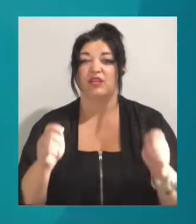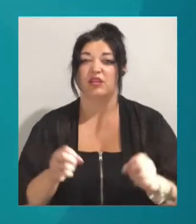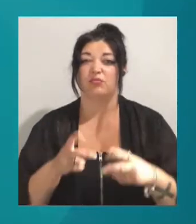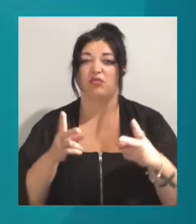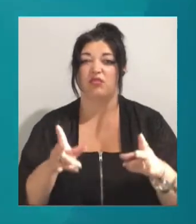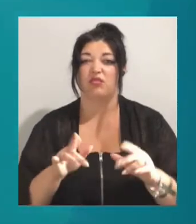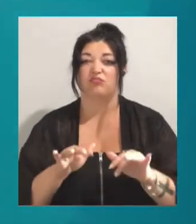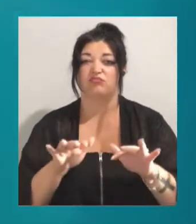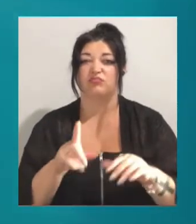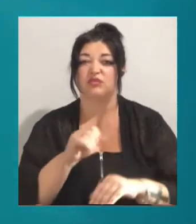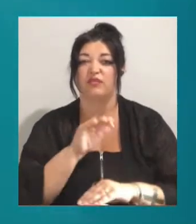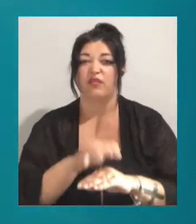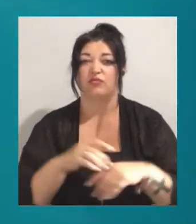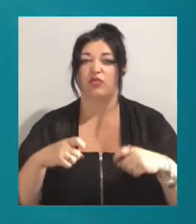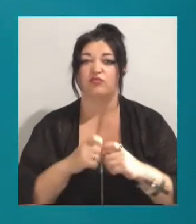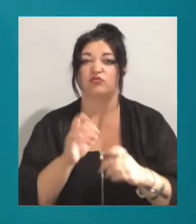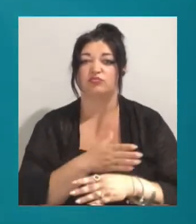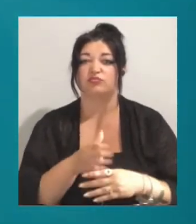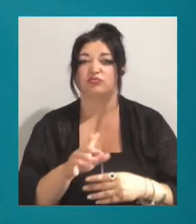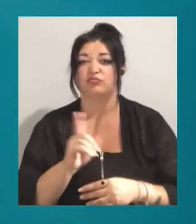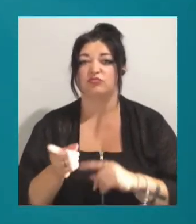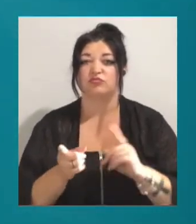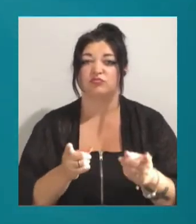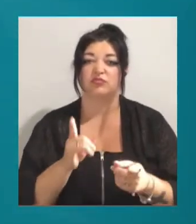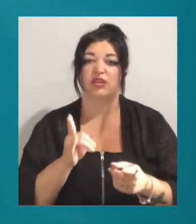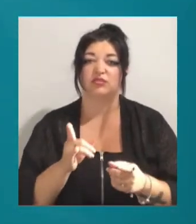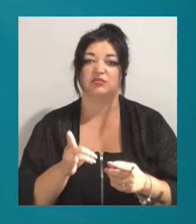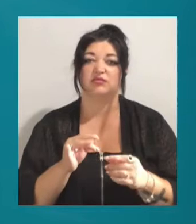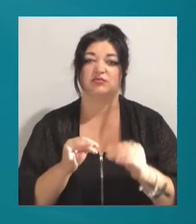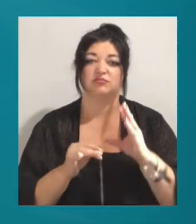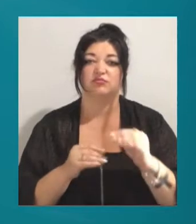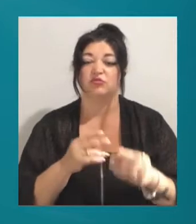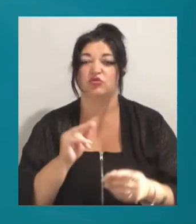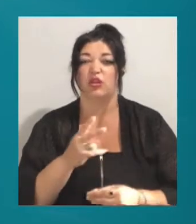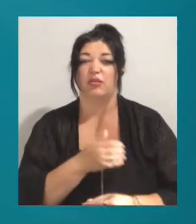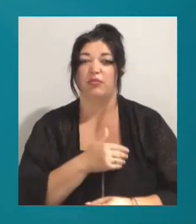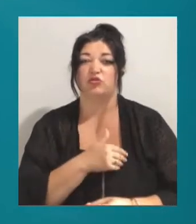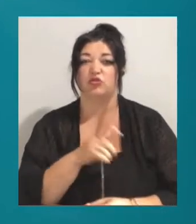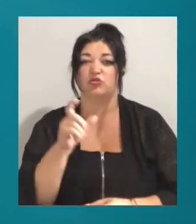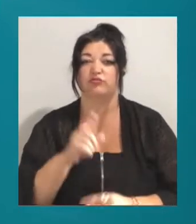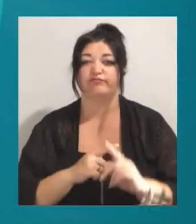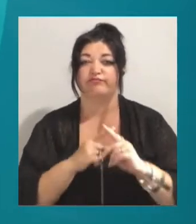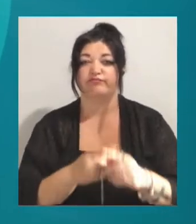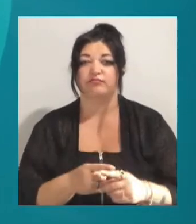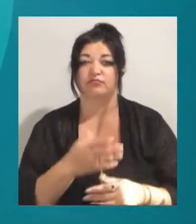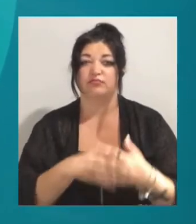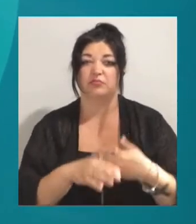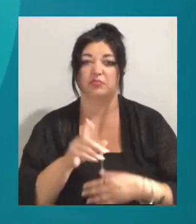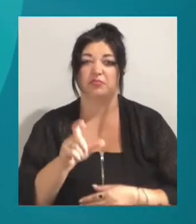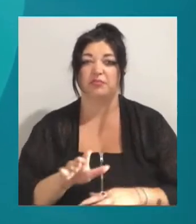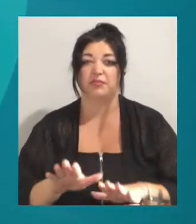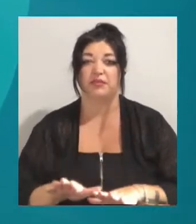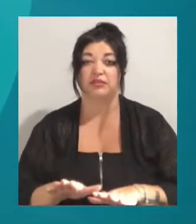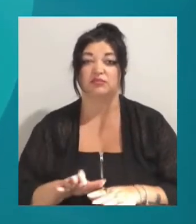За фактом конфлікту між пасажирами маршрутного таксі, що виник через небажання чоловіка поступитися в вагітній місце. Про це журналістам Суспільного